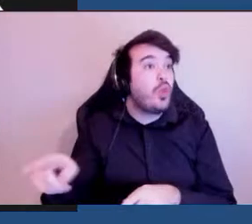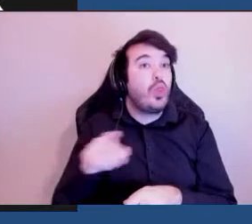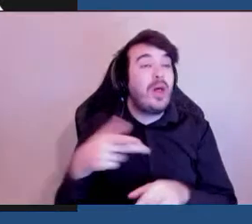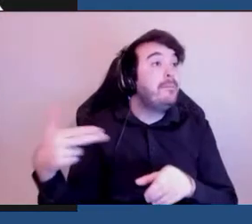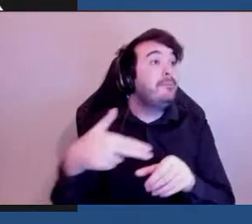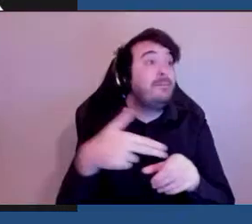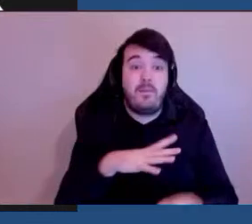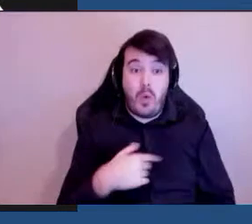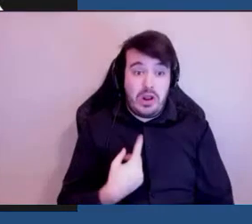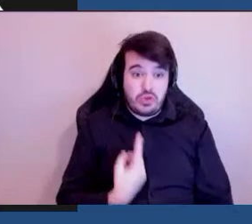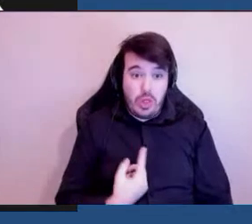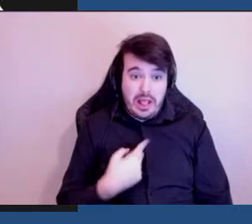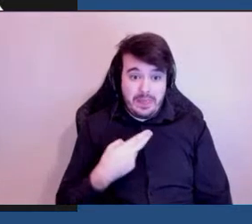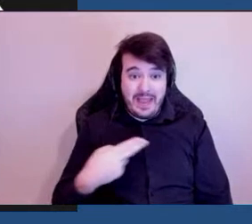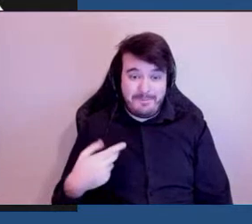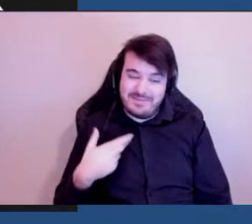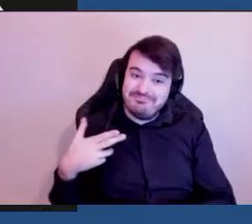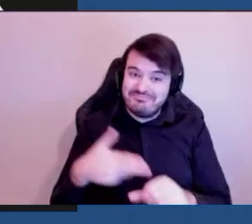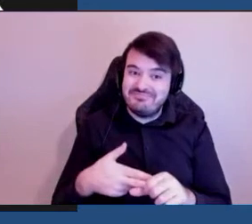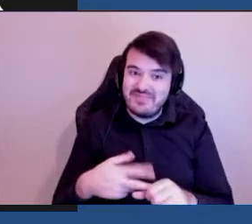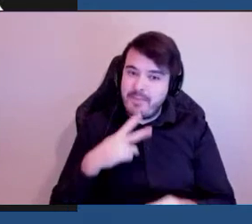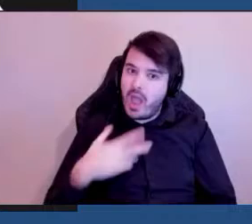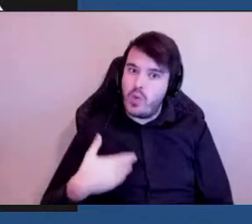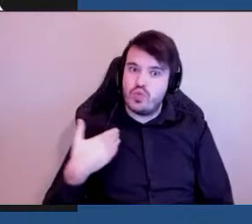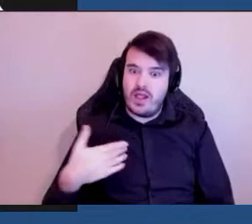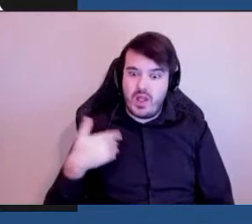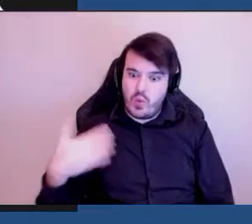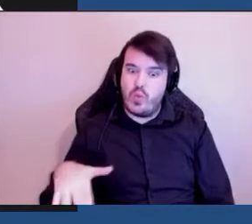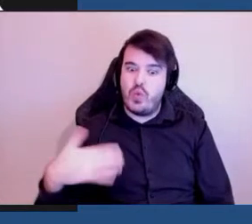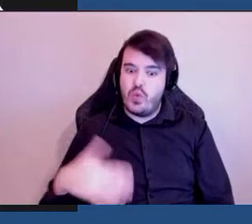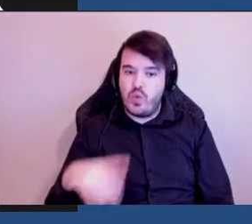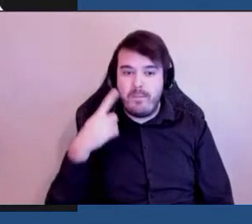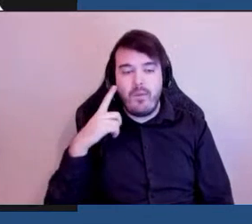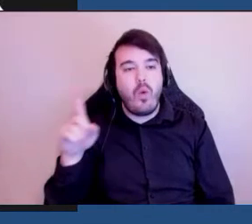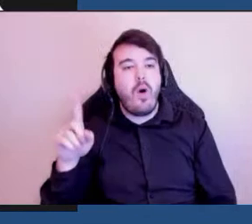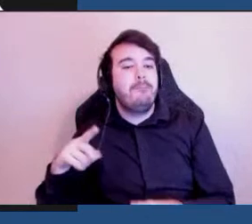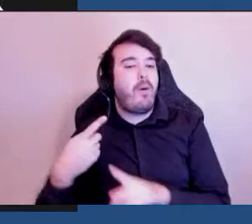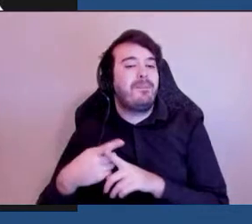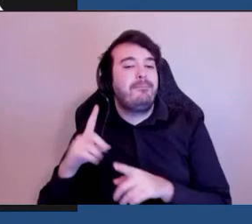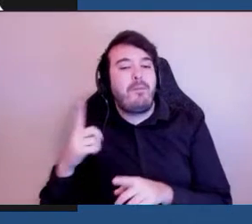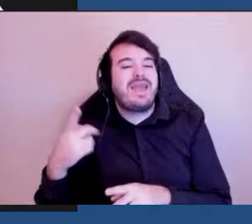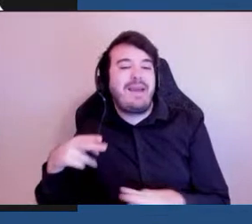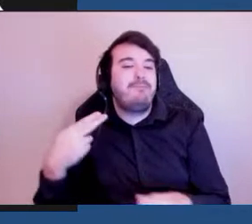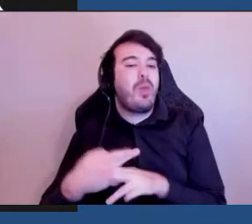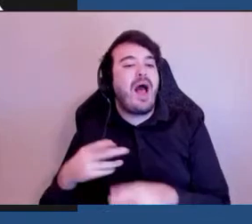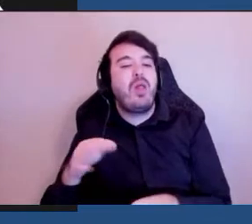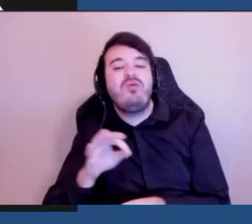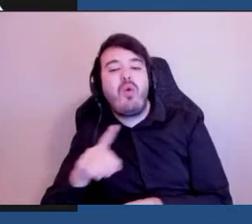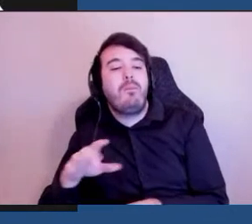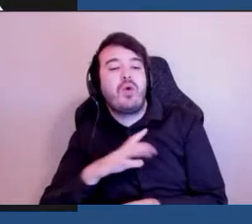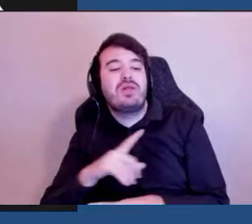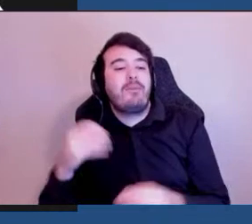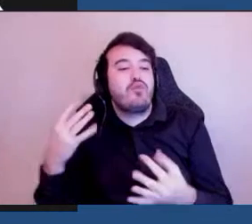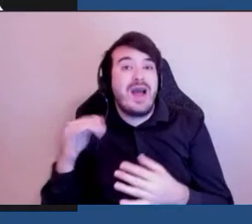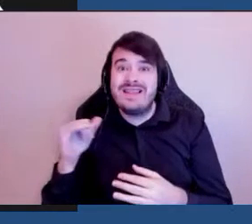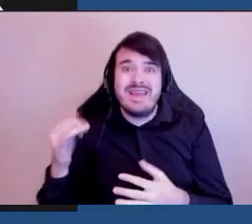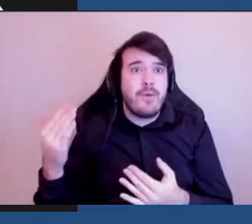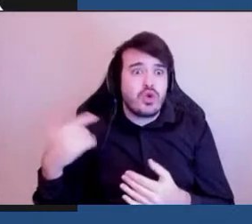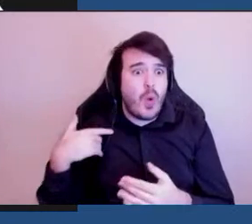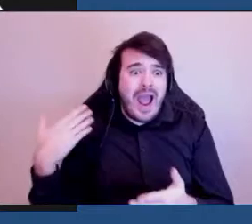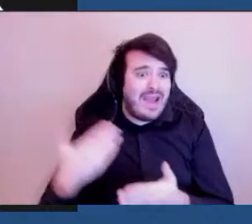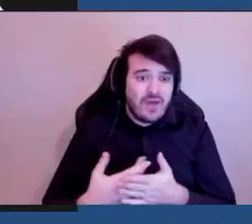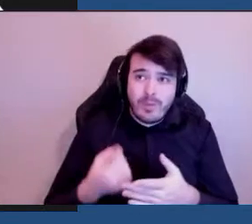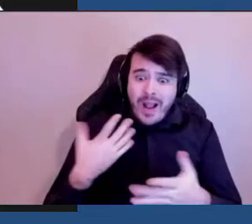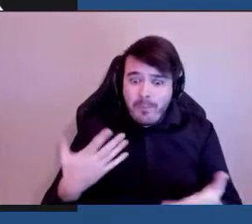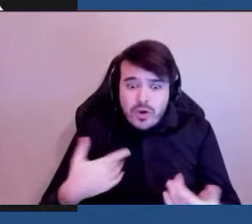handicapée ça a été très utile pour les premiers répondants de comprendre ce dont j'aurais eu besoin et j'ai été